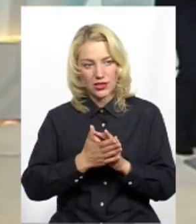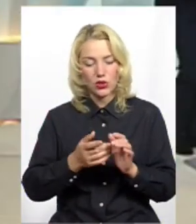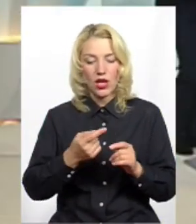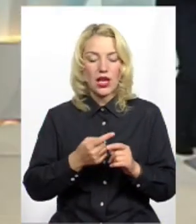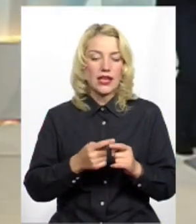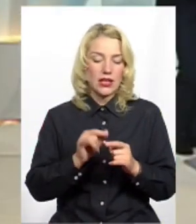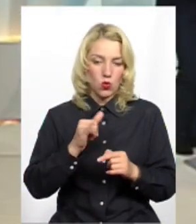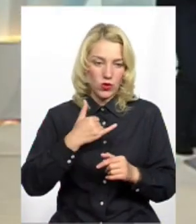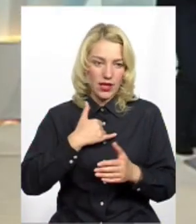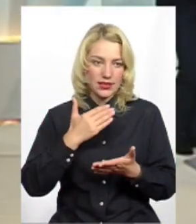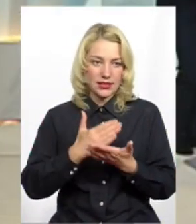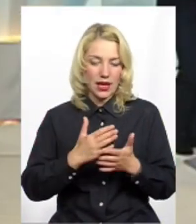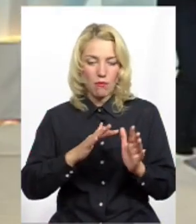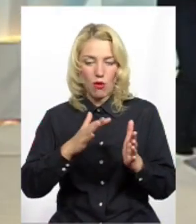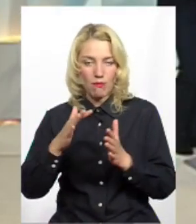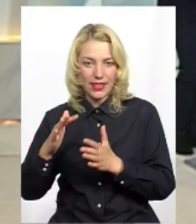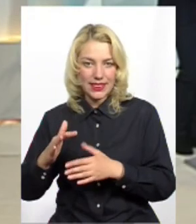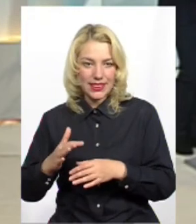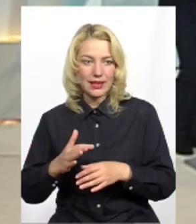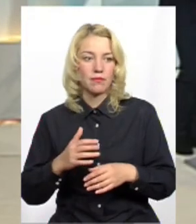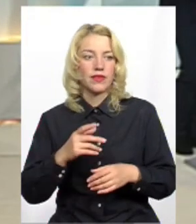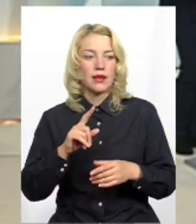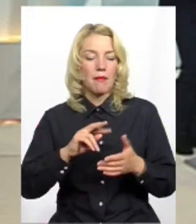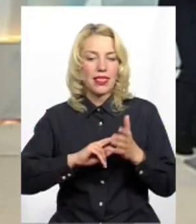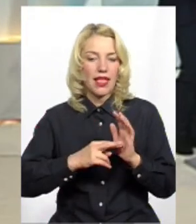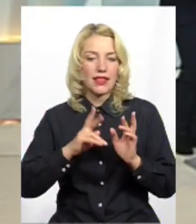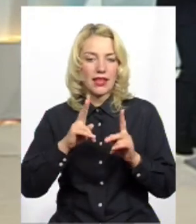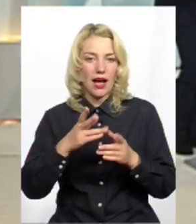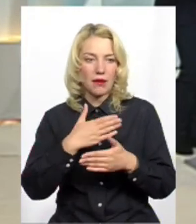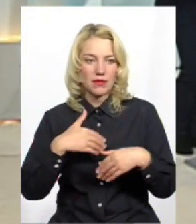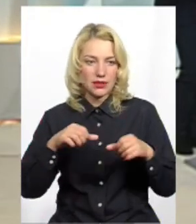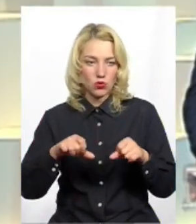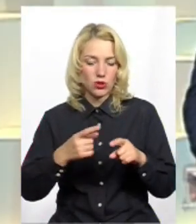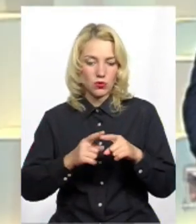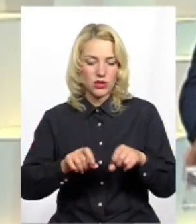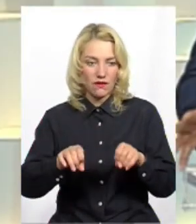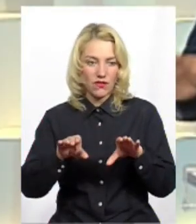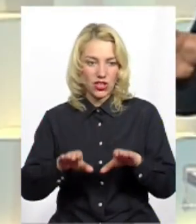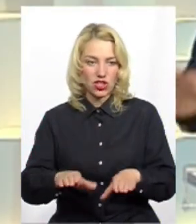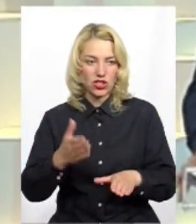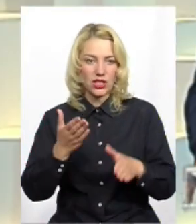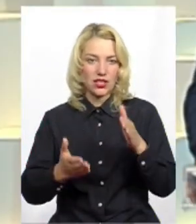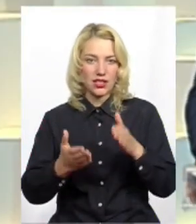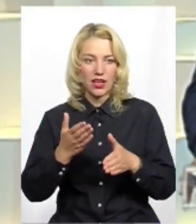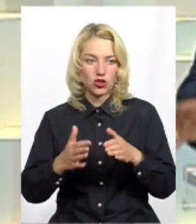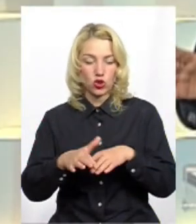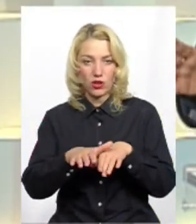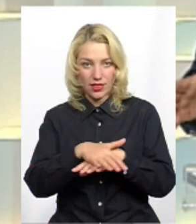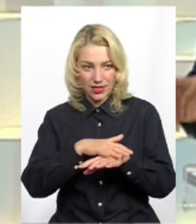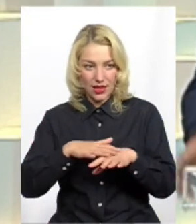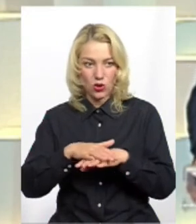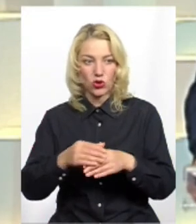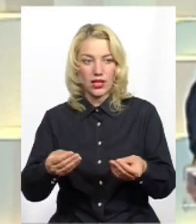І в нас є певні моменти і плани, як ми зможемо це вирішити. Якщо народ